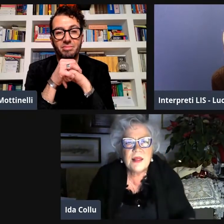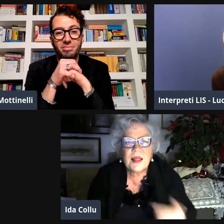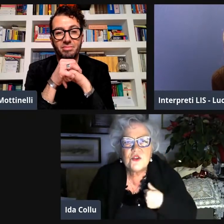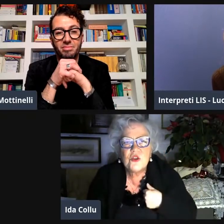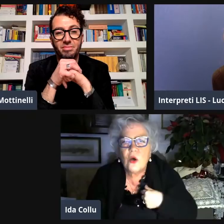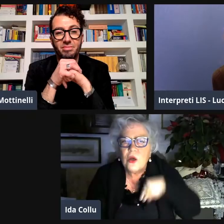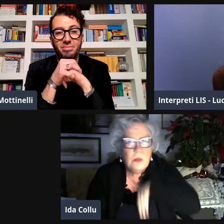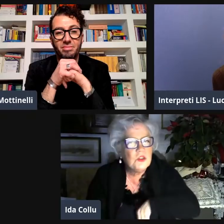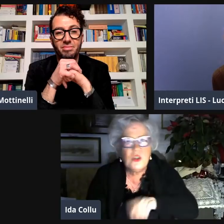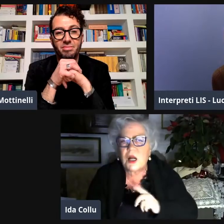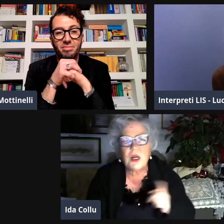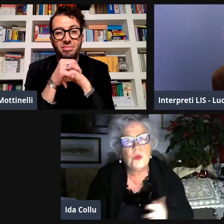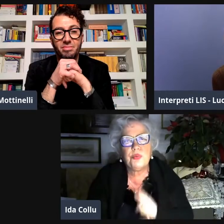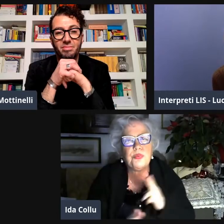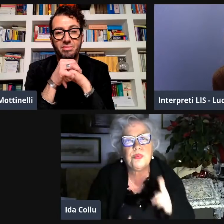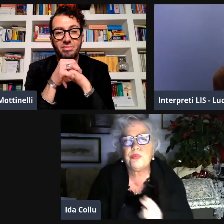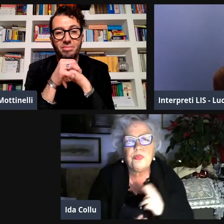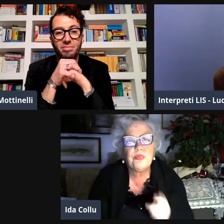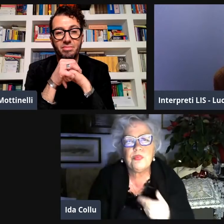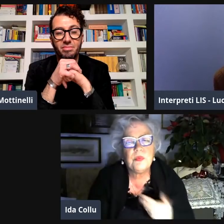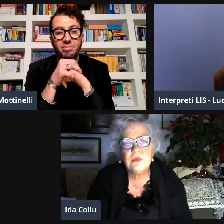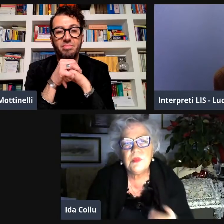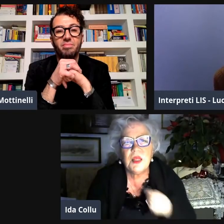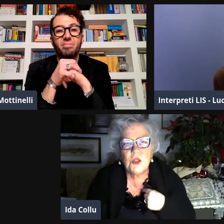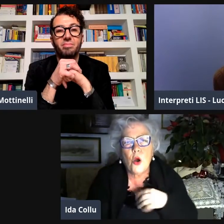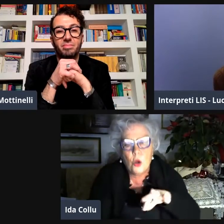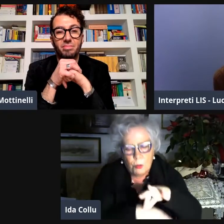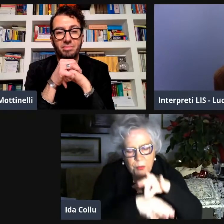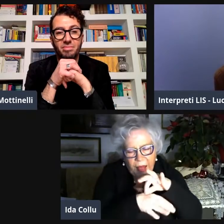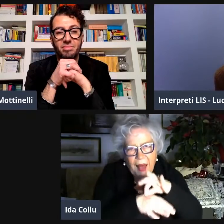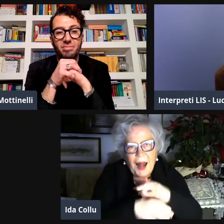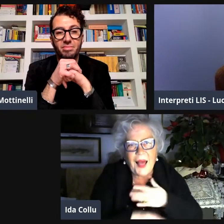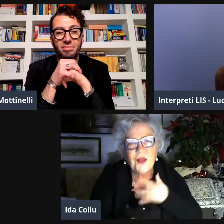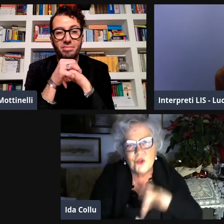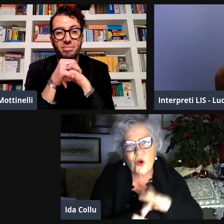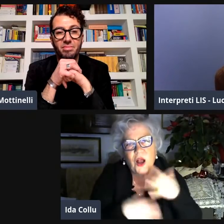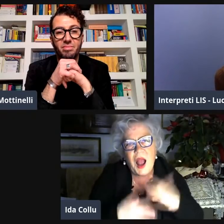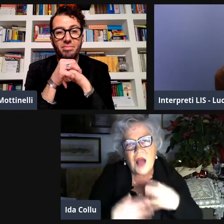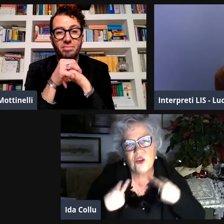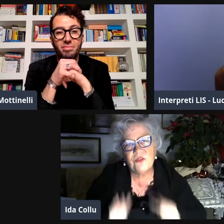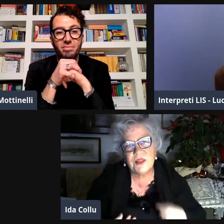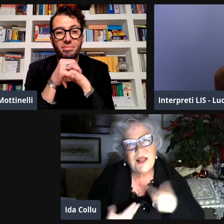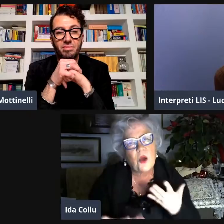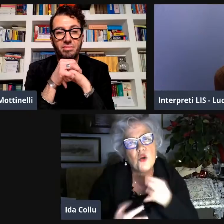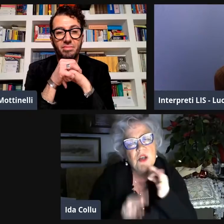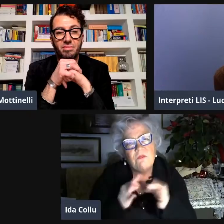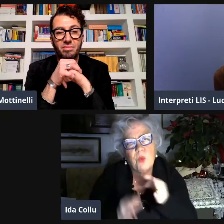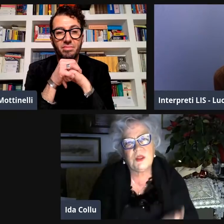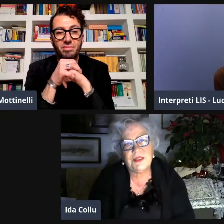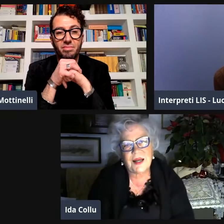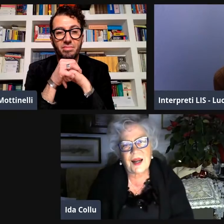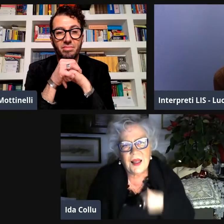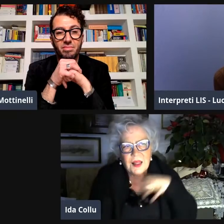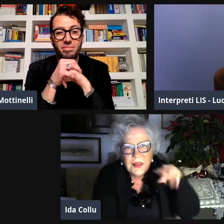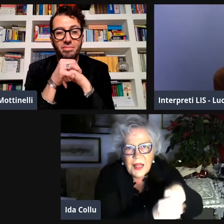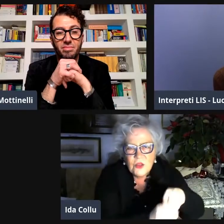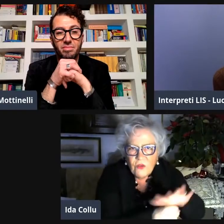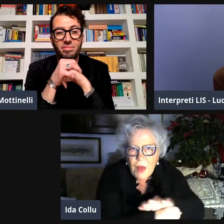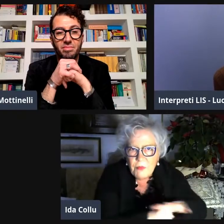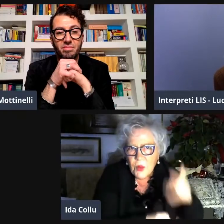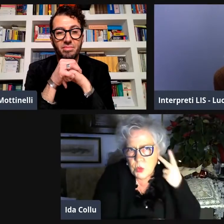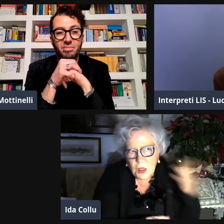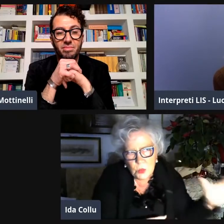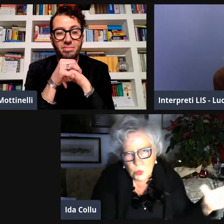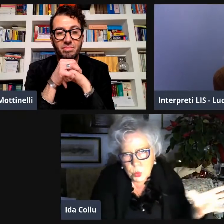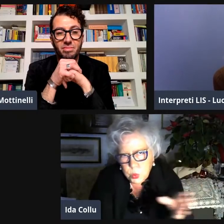sentire ti fa dispiacere era una situazione che non si poteva sopportare io l toccato nella mia vita